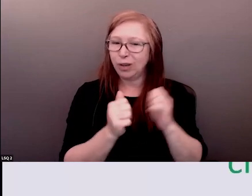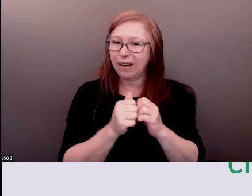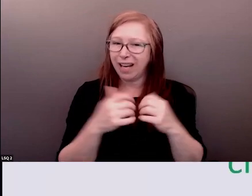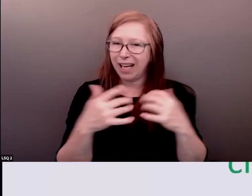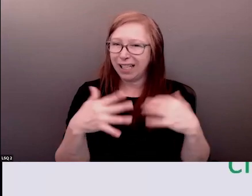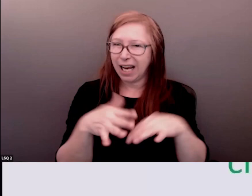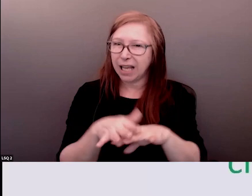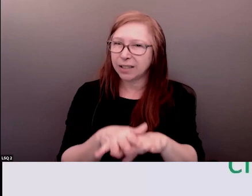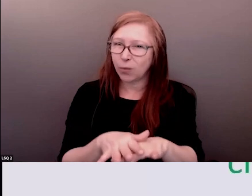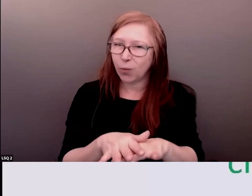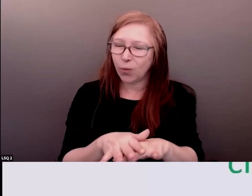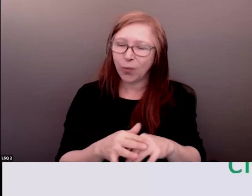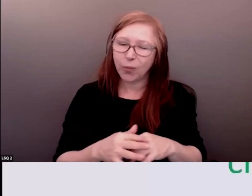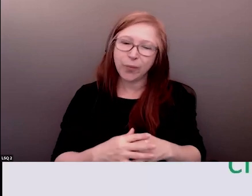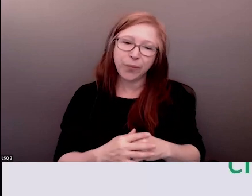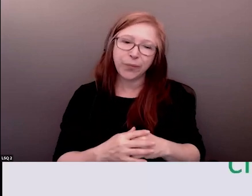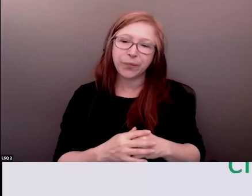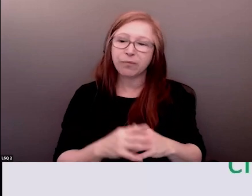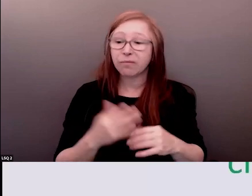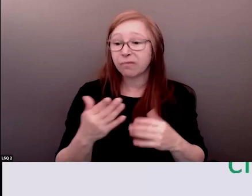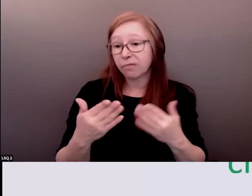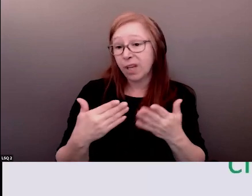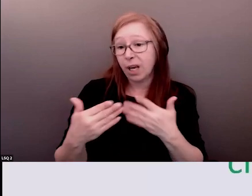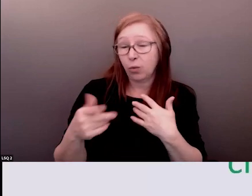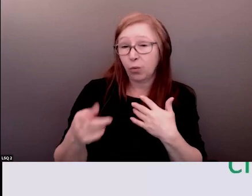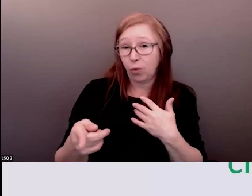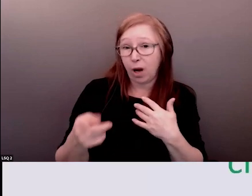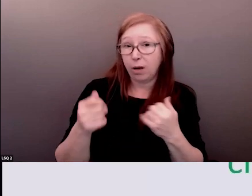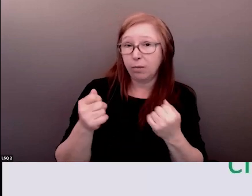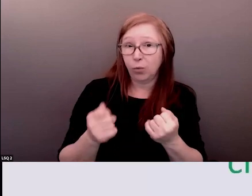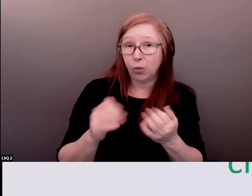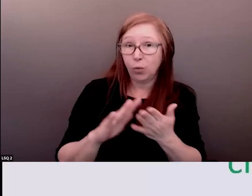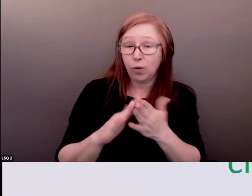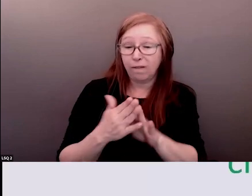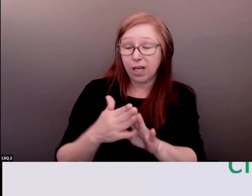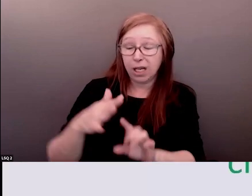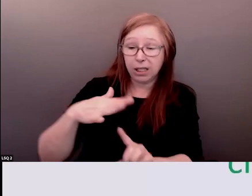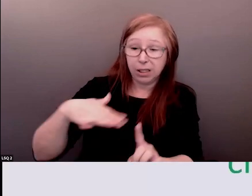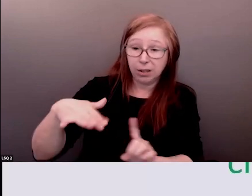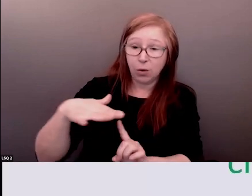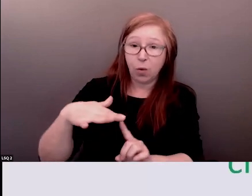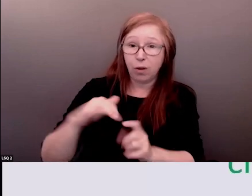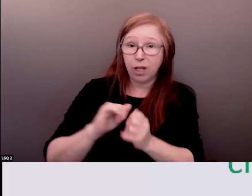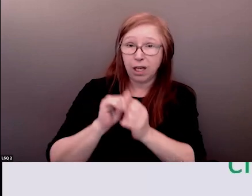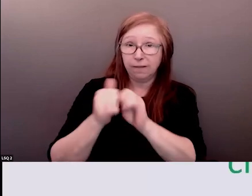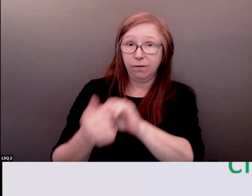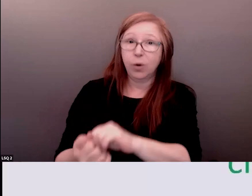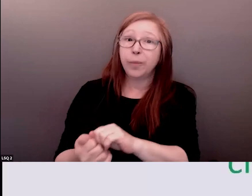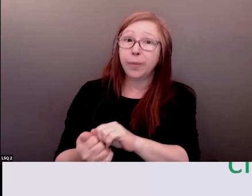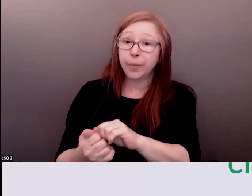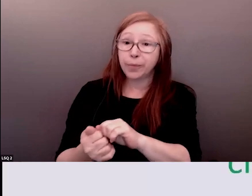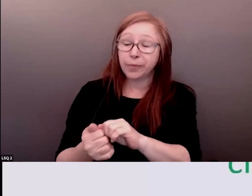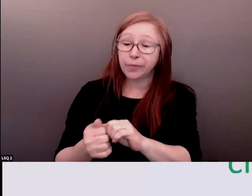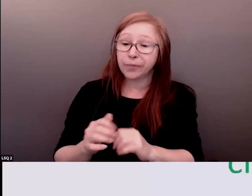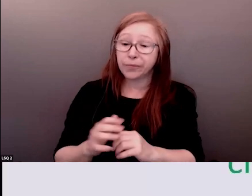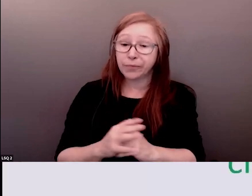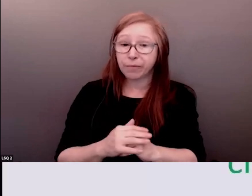il faut réfléchir pensez là-dessus vous pouvez penser si vous voulez vous pouvez noter ces pensées par écrit